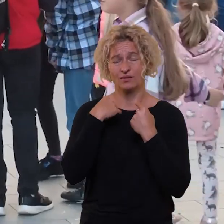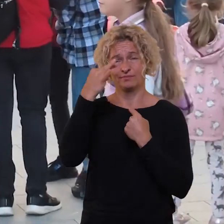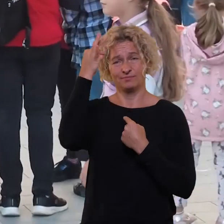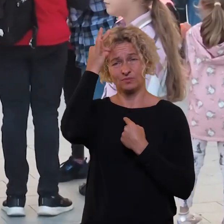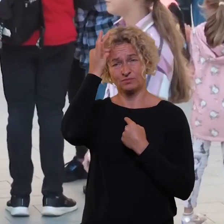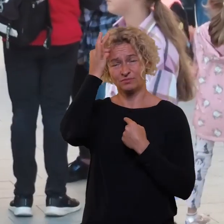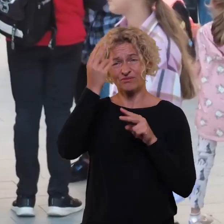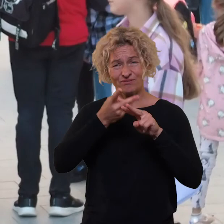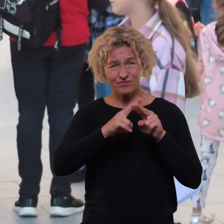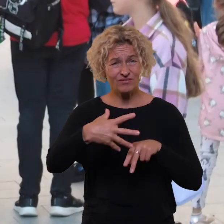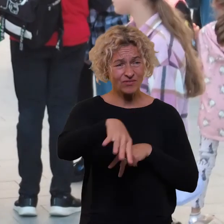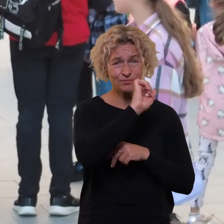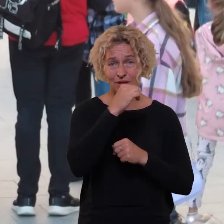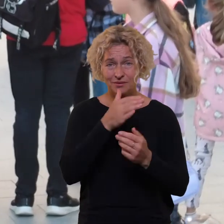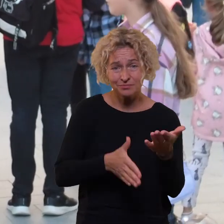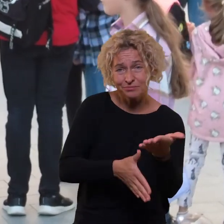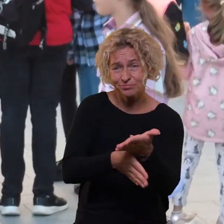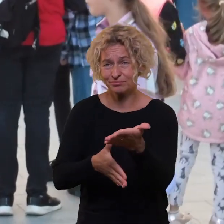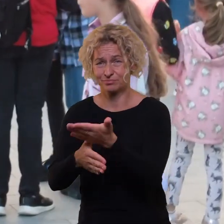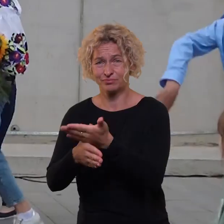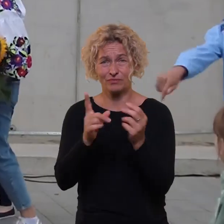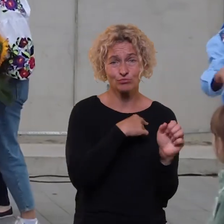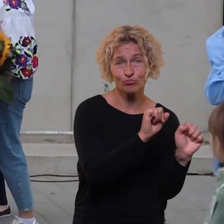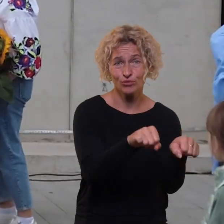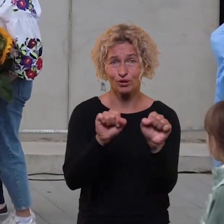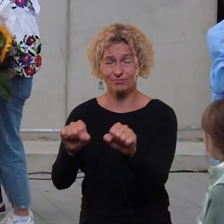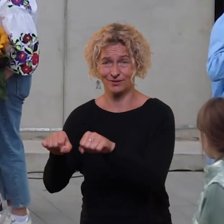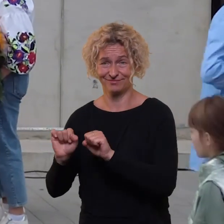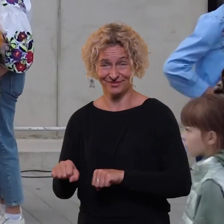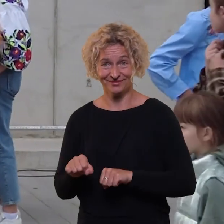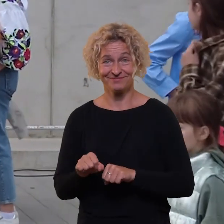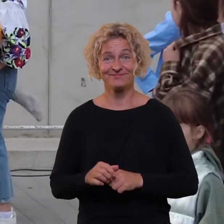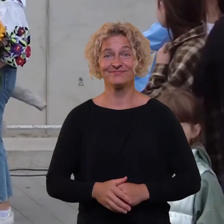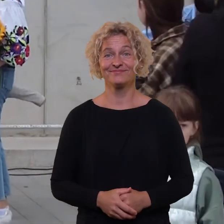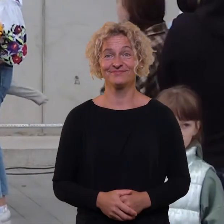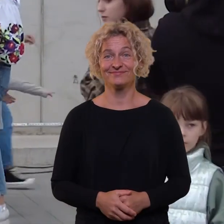kiekvienas galime padėti kovojantiems ir išgyvenusiems karo siaubą.